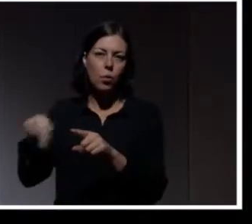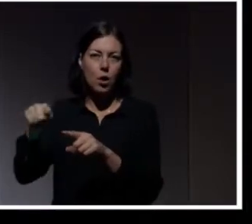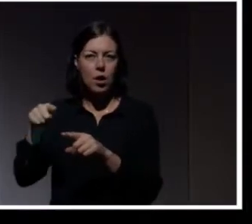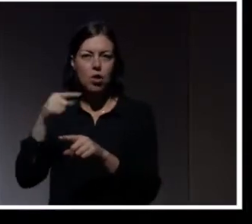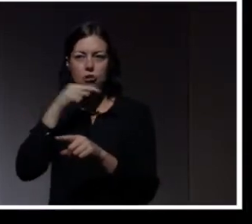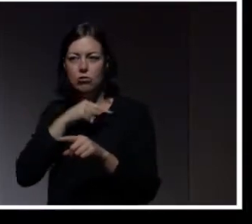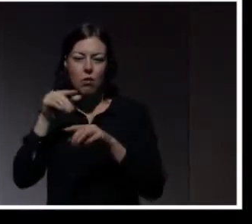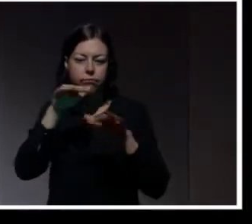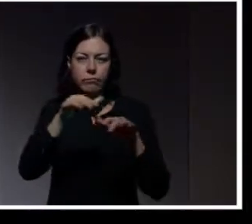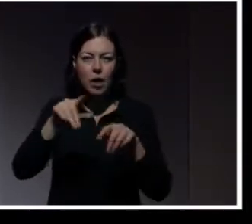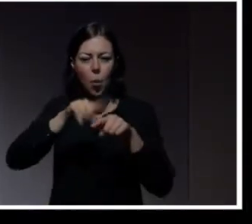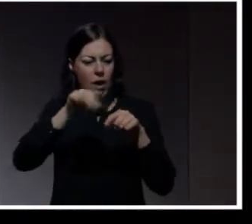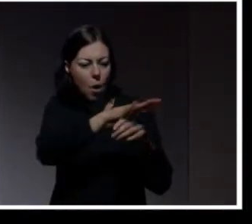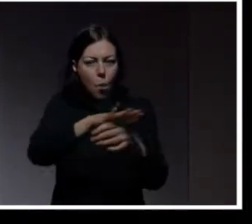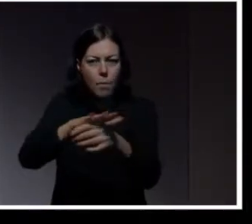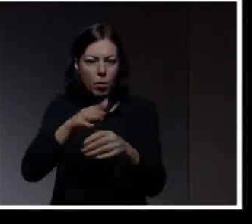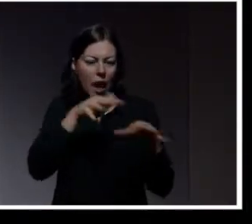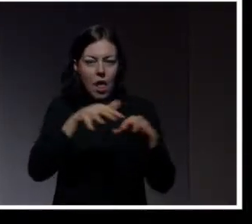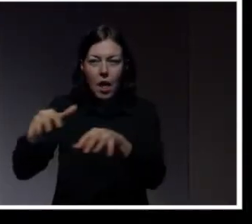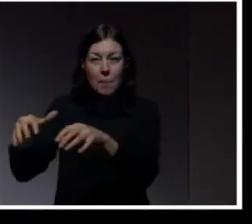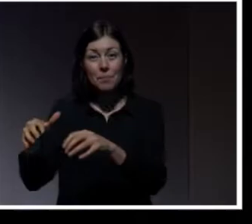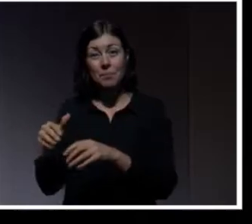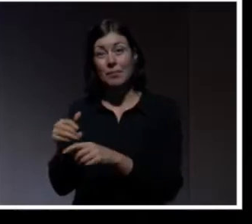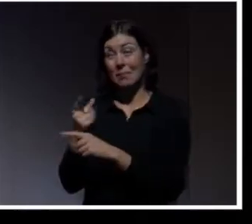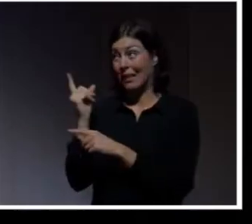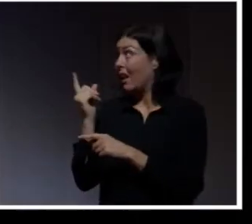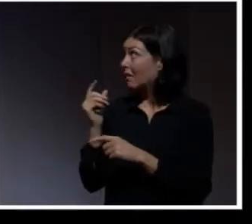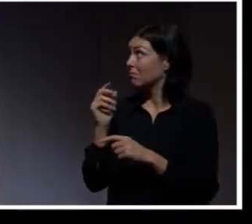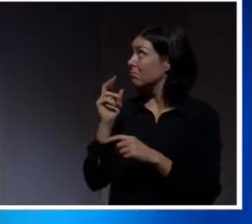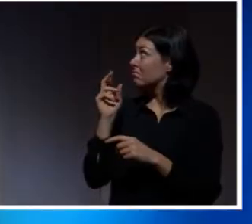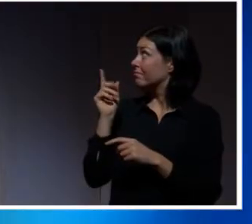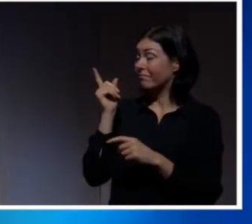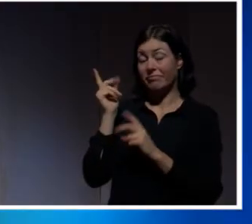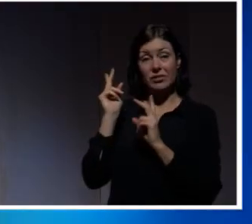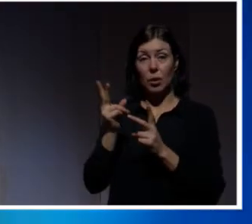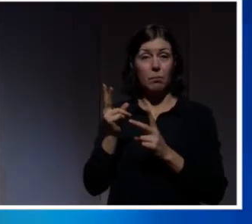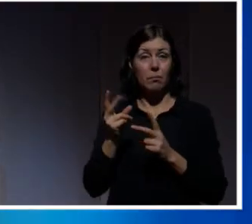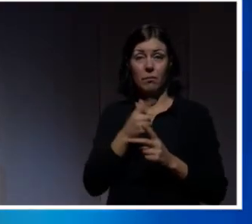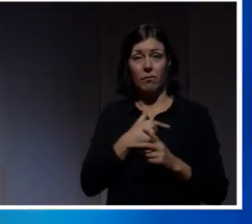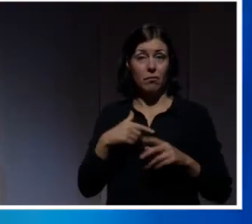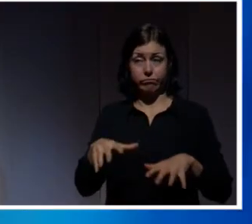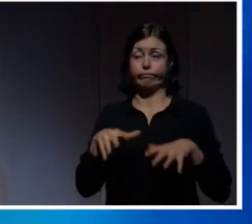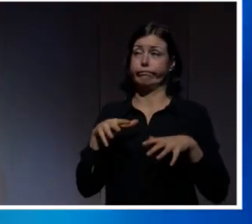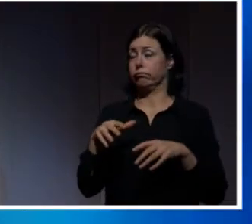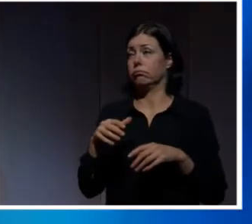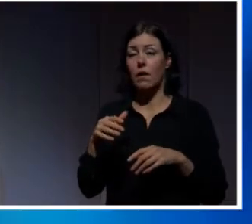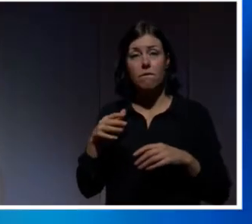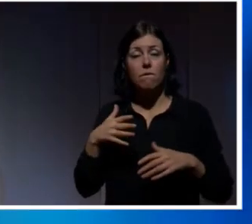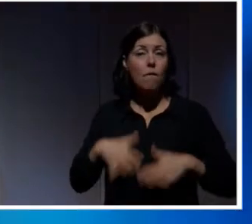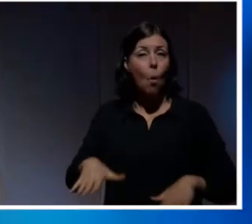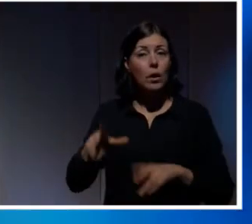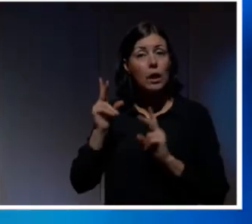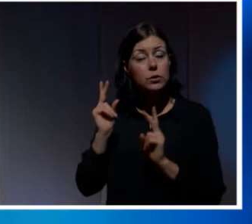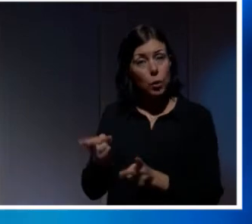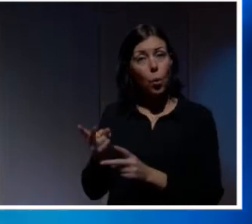är lite mer oväntat hackande. Jenny var ju en av dem. Det här är en bild som ska illustrera någonting som